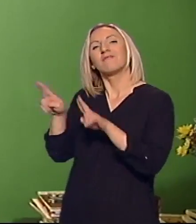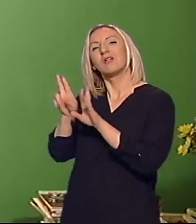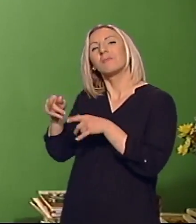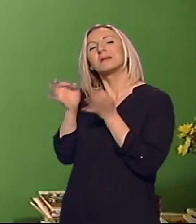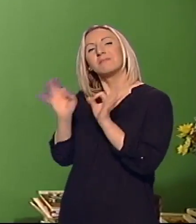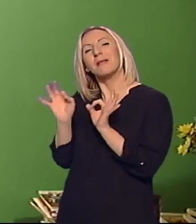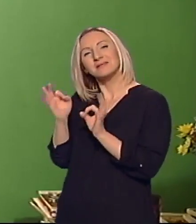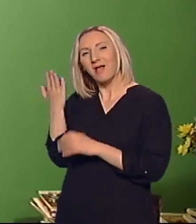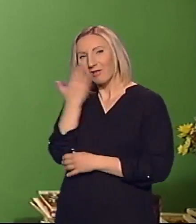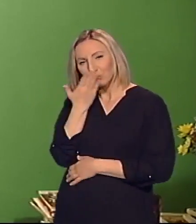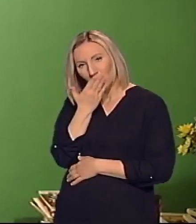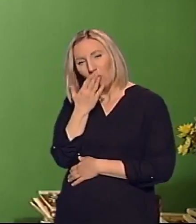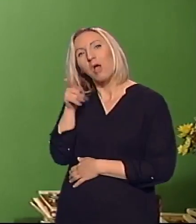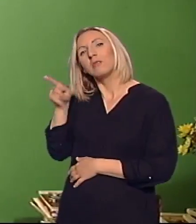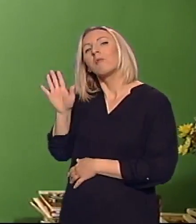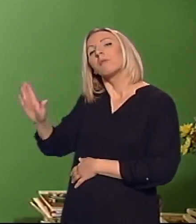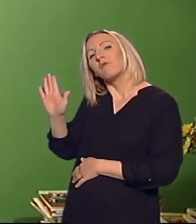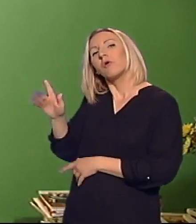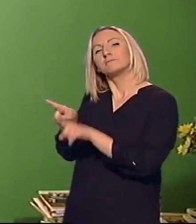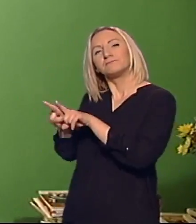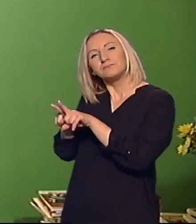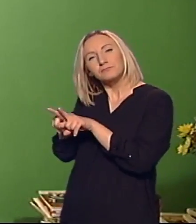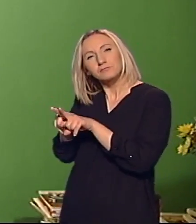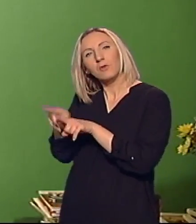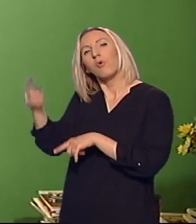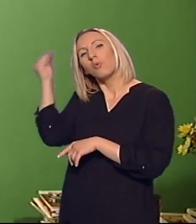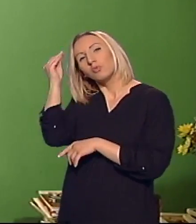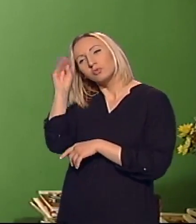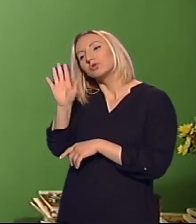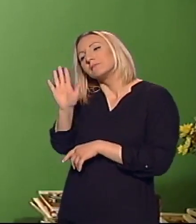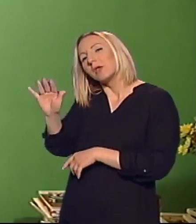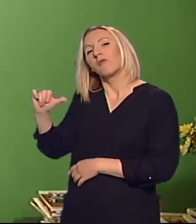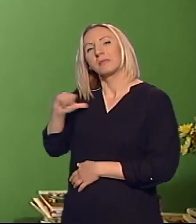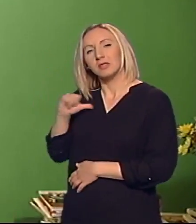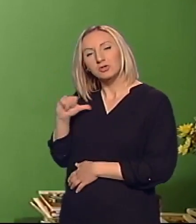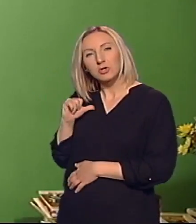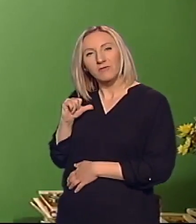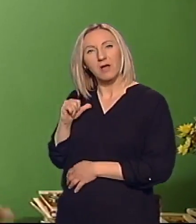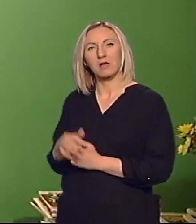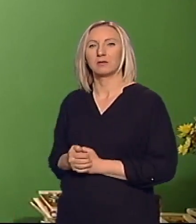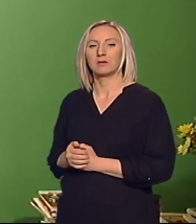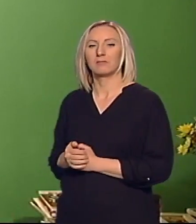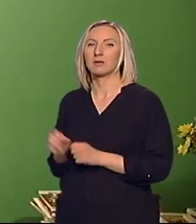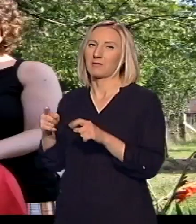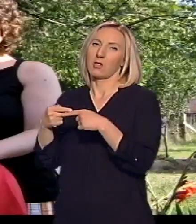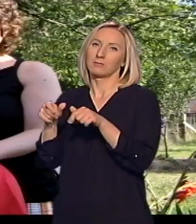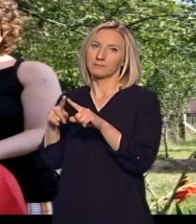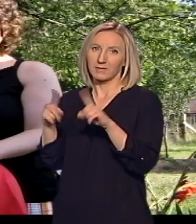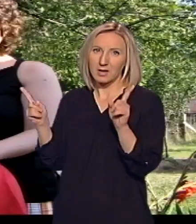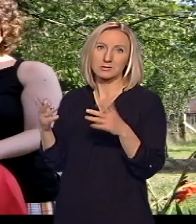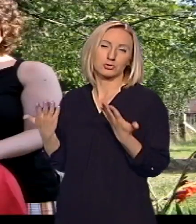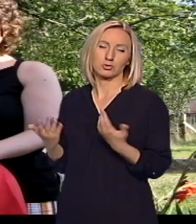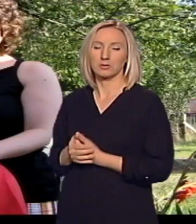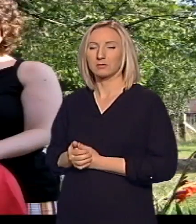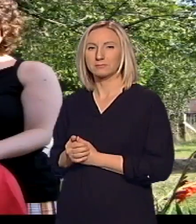školu i da tamo prosto sa svojim drugarima uče o nekim svojim interesovanjima, da ih razvijaju i tako dalje i tako dalje.